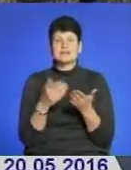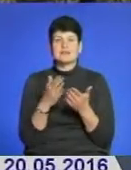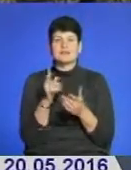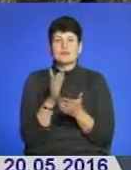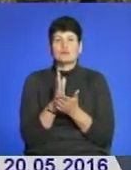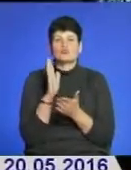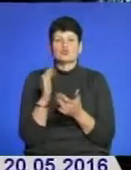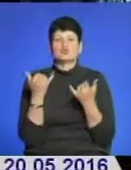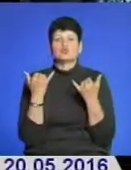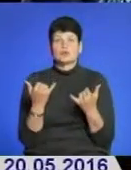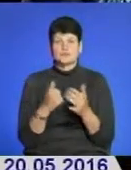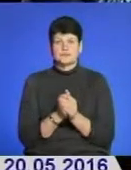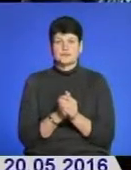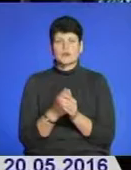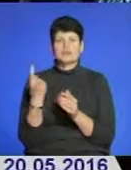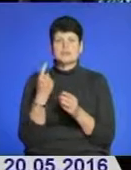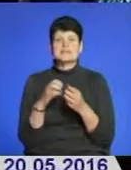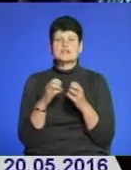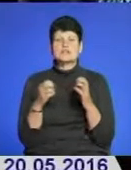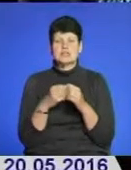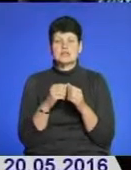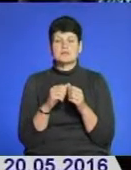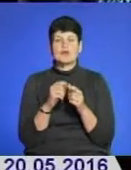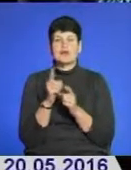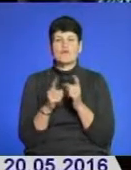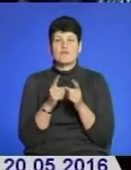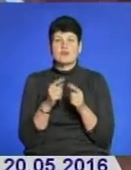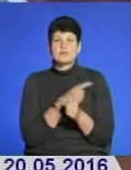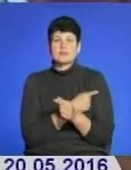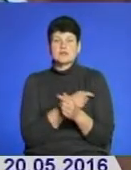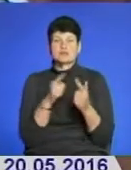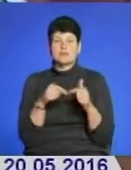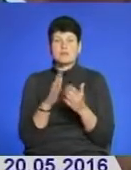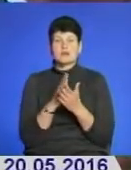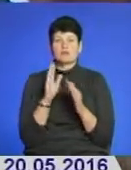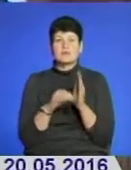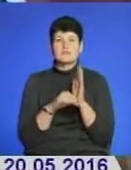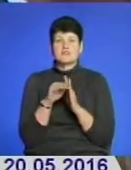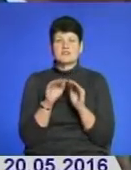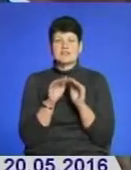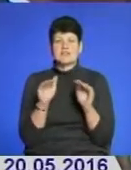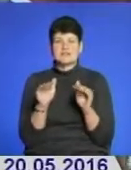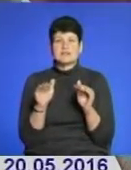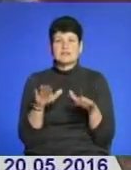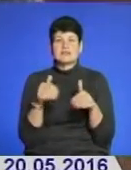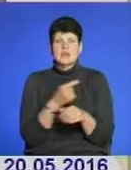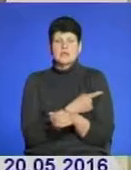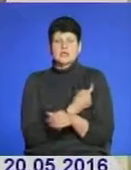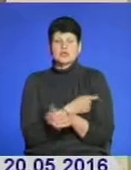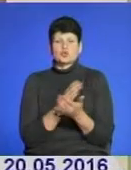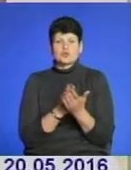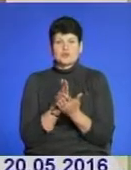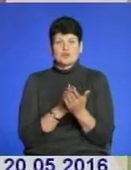повинні бути сьогодні. Одним із результатів реформування медичної галузі має стати підвищення рівня надання медичної послуги.